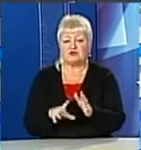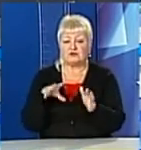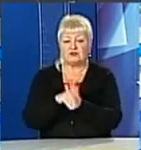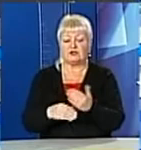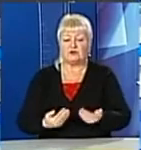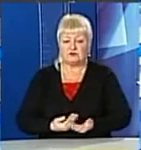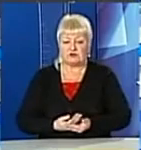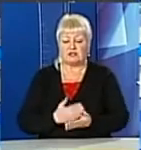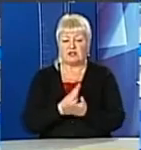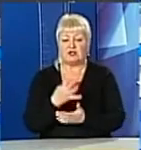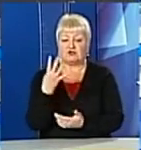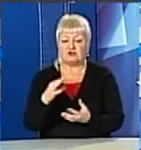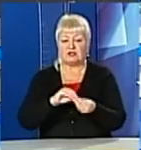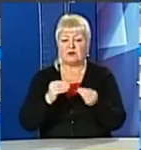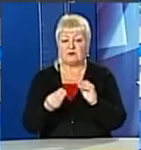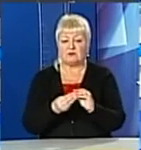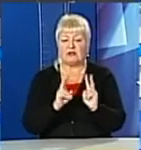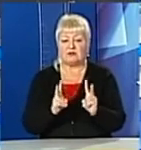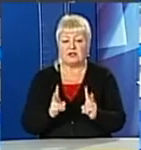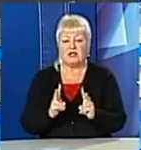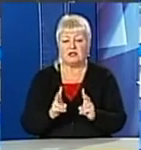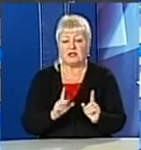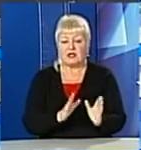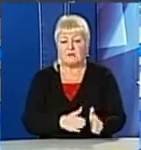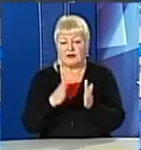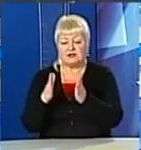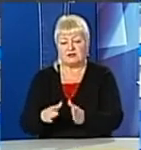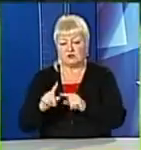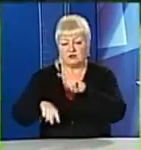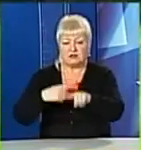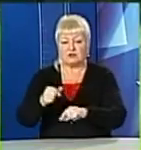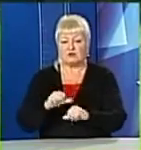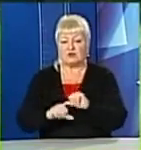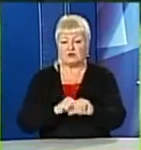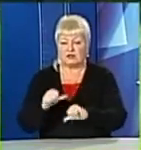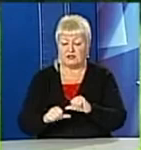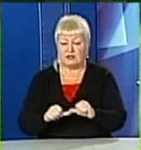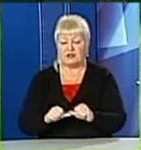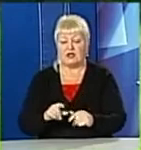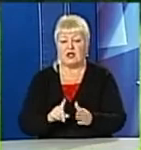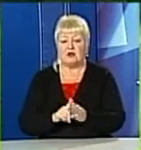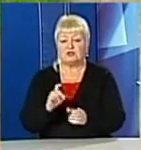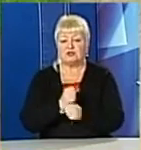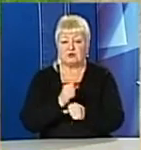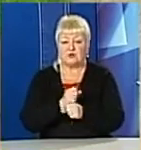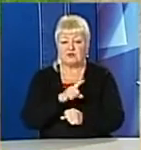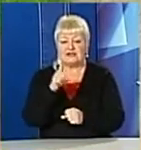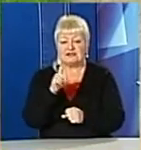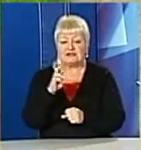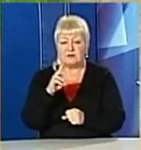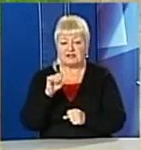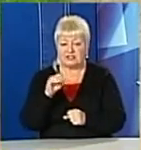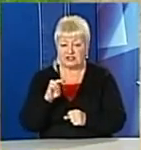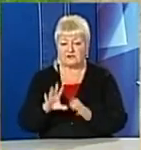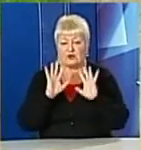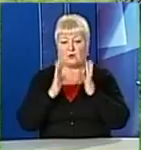однак є чотири проблемні, які найімовірніше перенесуть на наступний рік. Зокрема, не почали роботи в Замарстинівському парку, а це